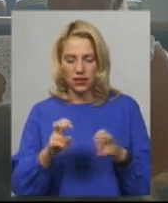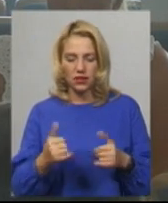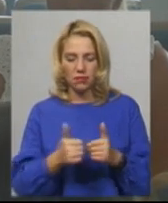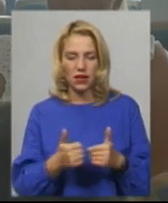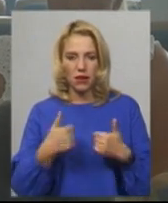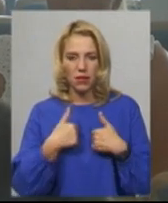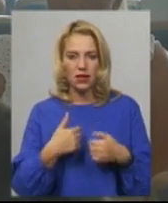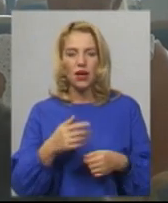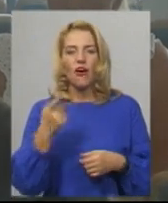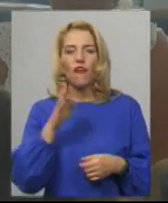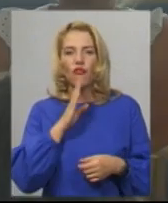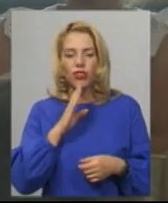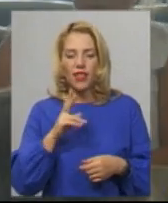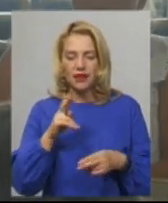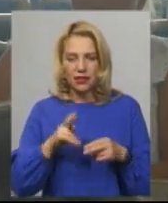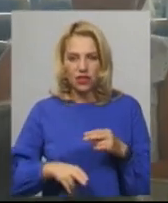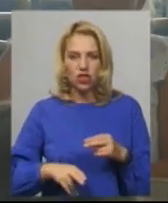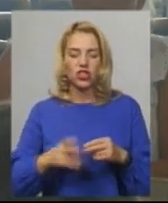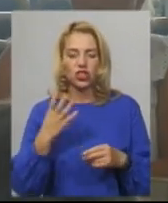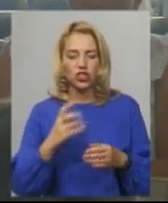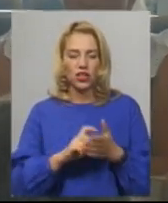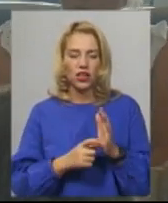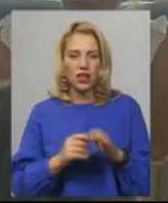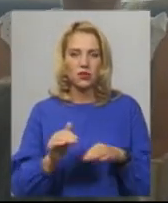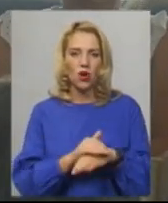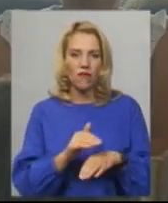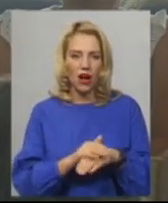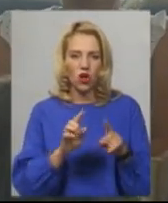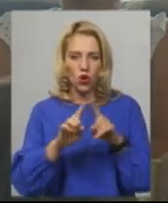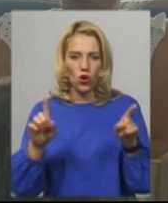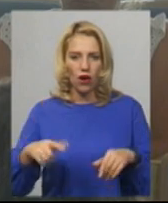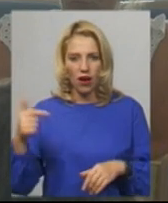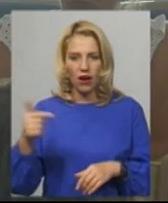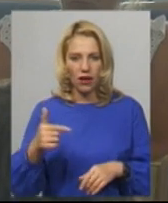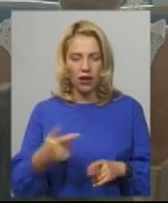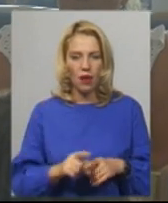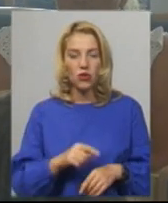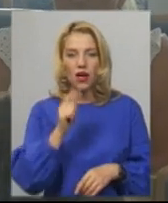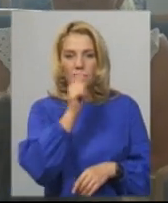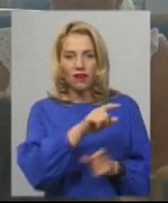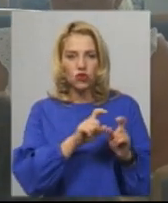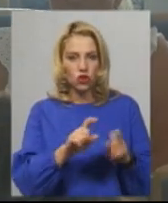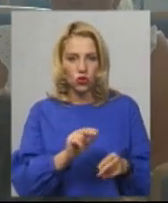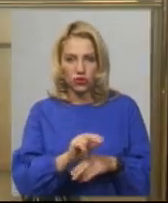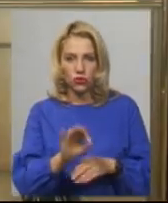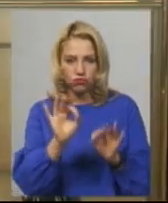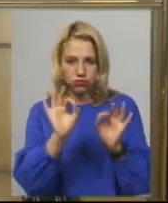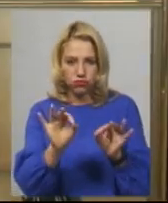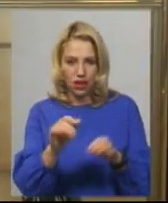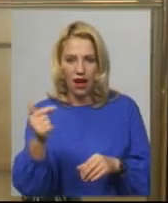похвальною грамотою, а скажіть мені, скільки з торчинецької школи вийшло, хоч одна дитина з похвальним листом?